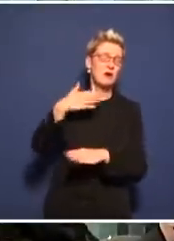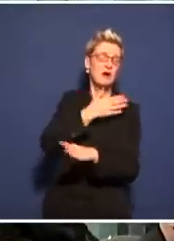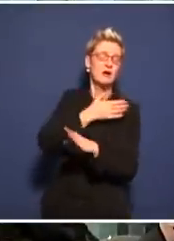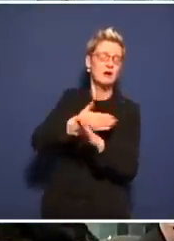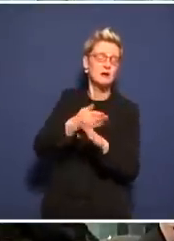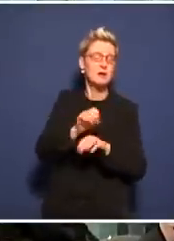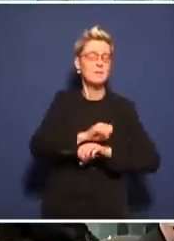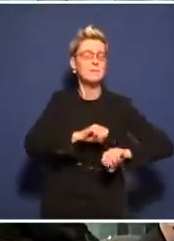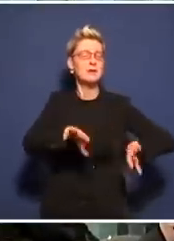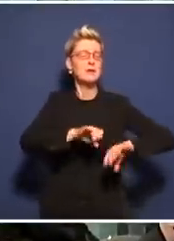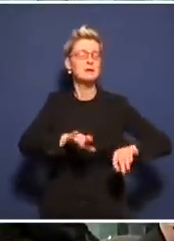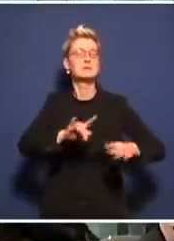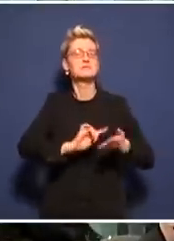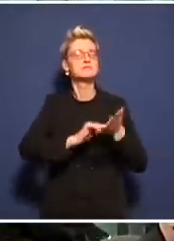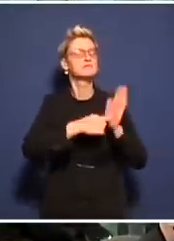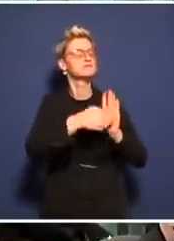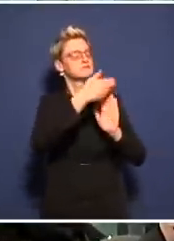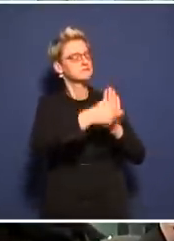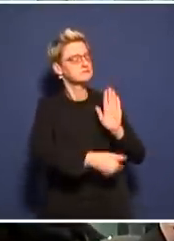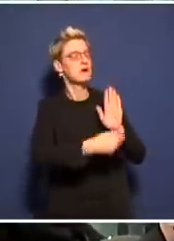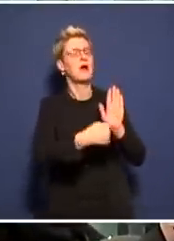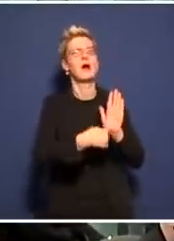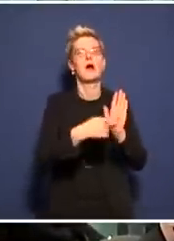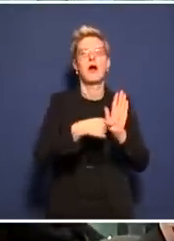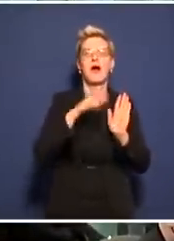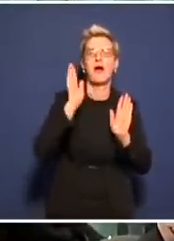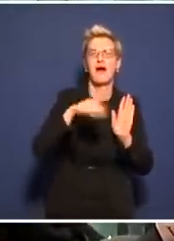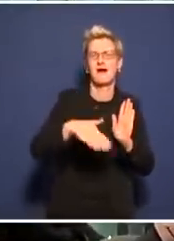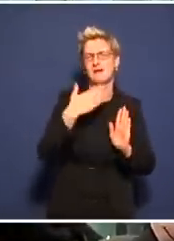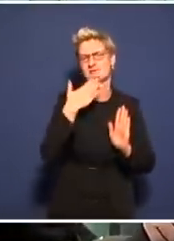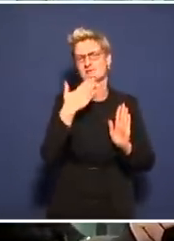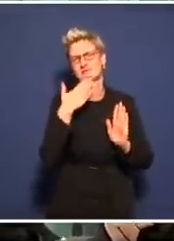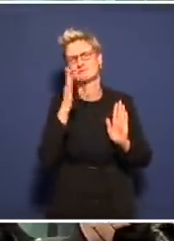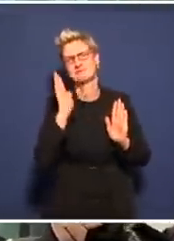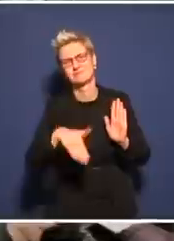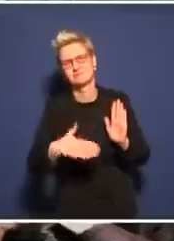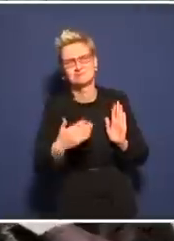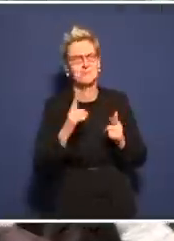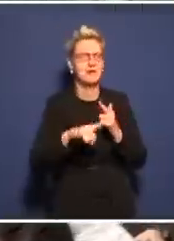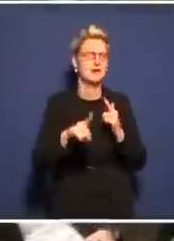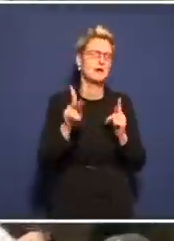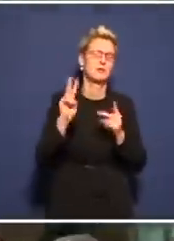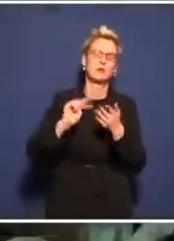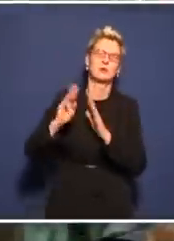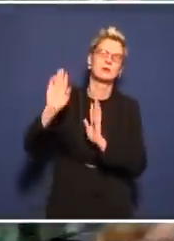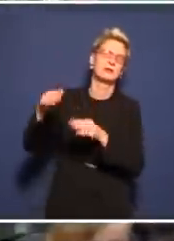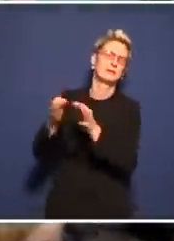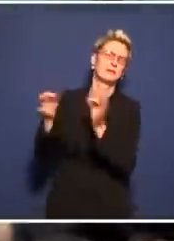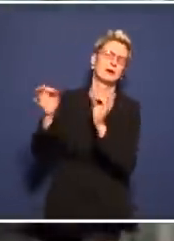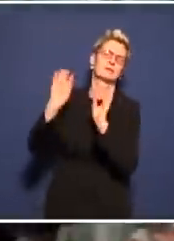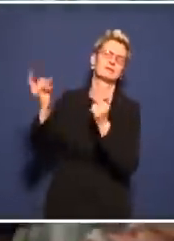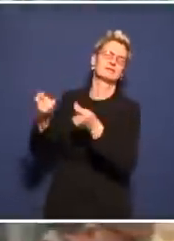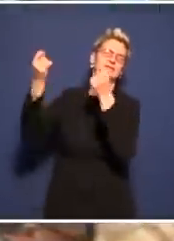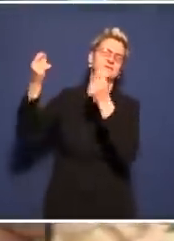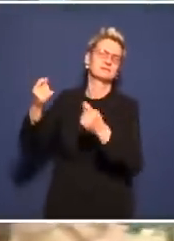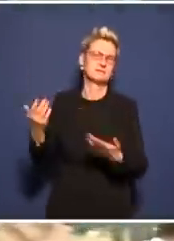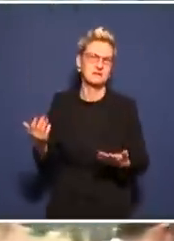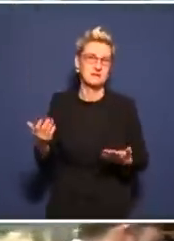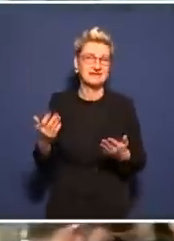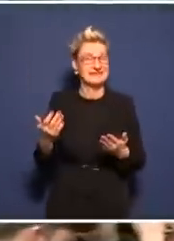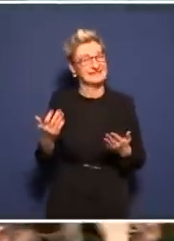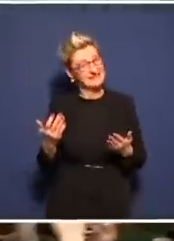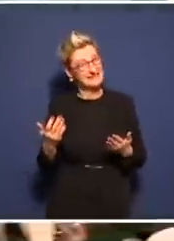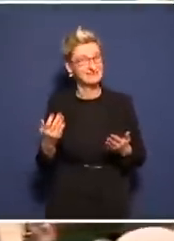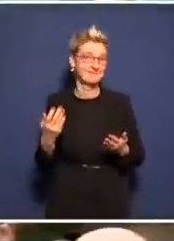auch propagiert, das Ganze ist eigentlich harmlos und Maßnahmen der Politik, das ist ja alles total übertrieben. Auch das hat